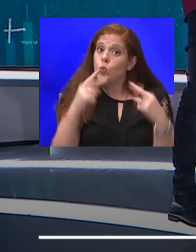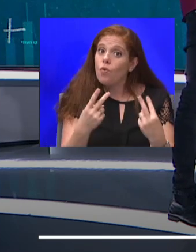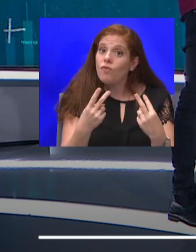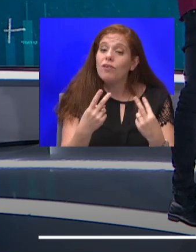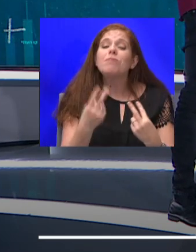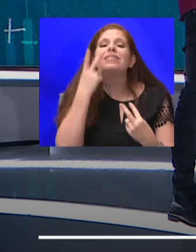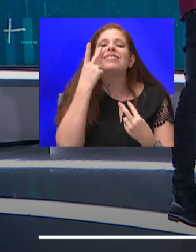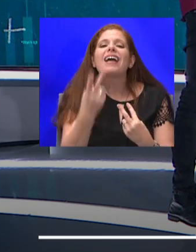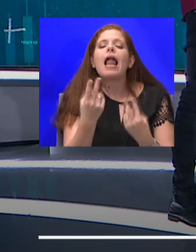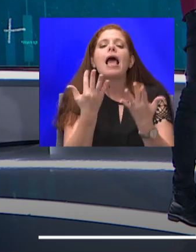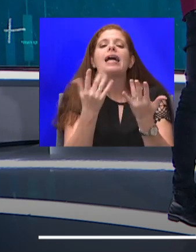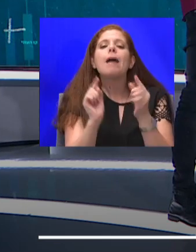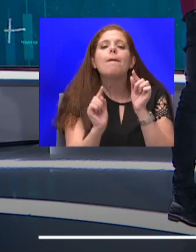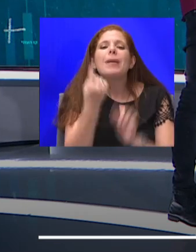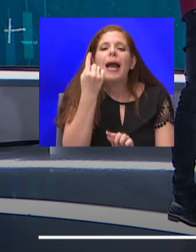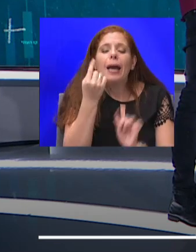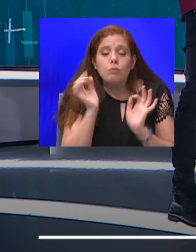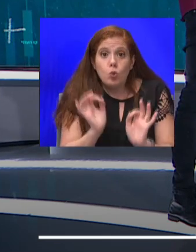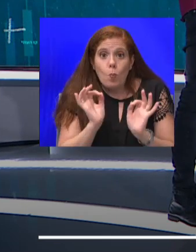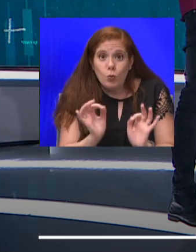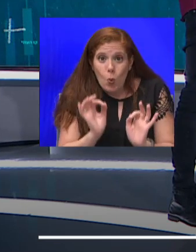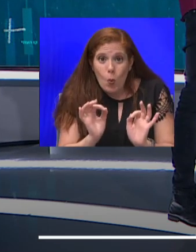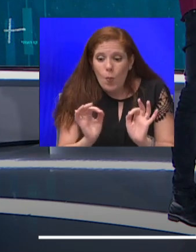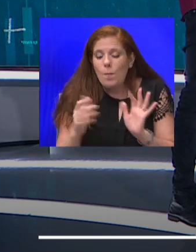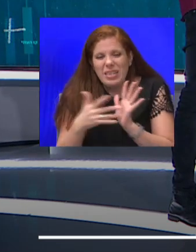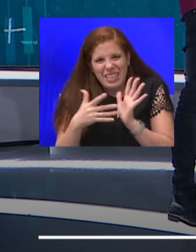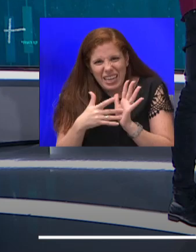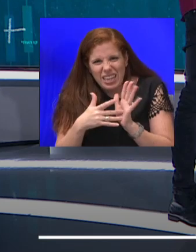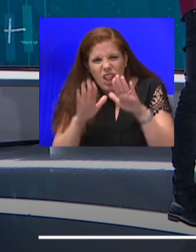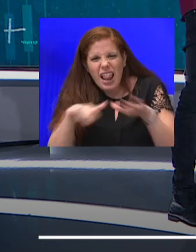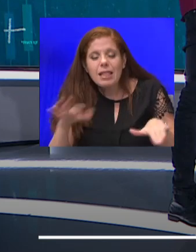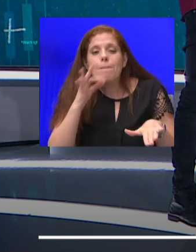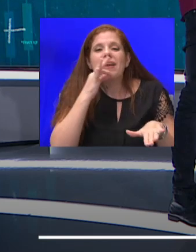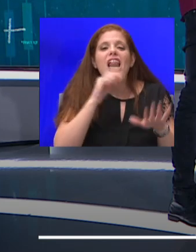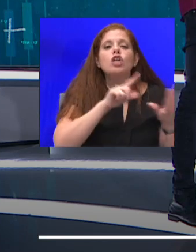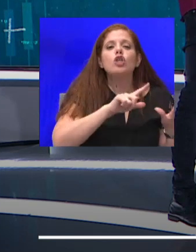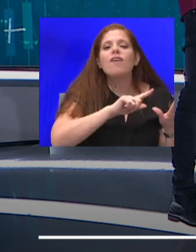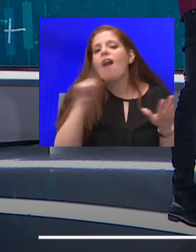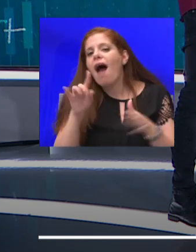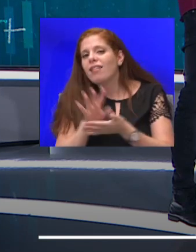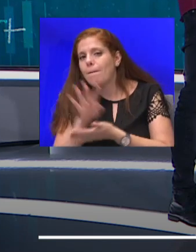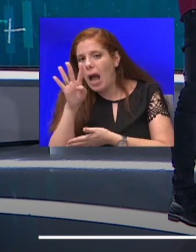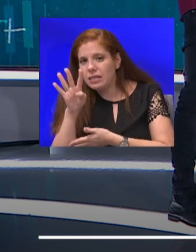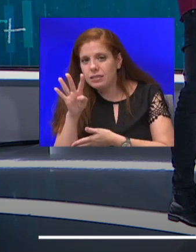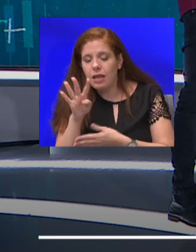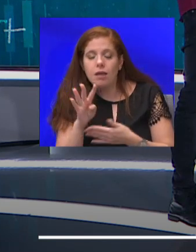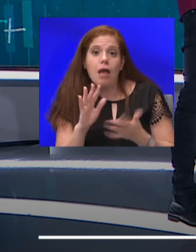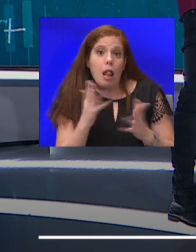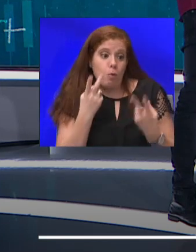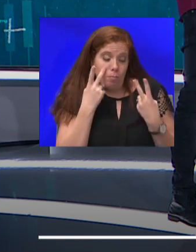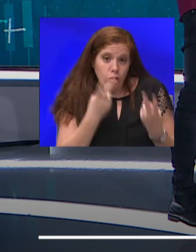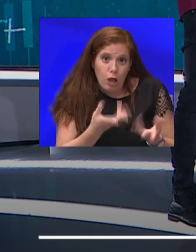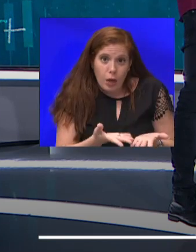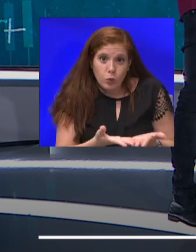-סי-אר, בסקר של בני ברק, בילדים בני שבע עד ארבע עשרה, אל מול מה שיצא בסרולוגיה, פער של פי ארבעה.